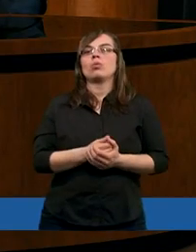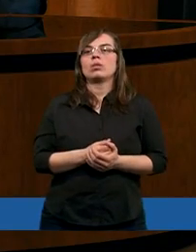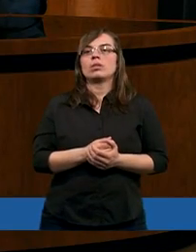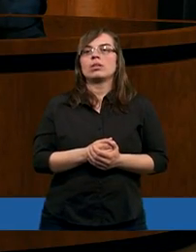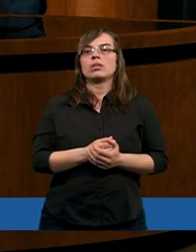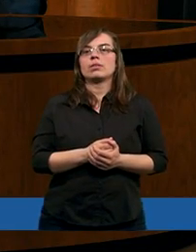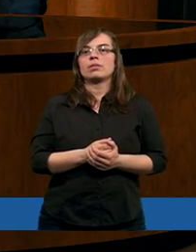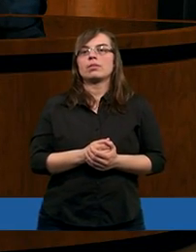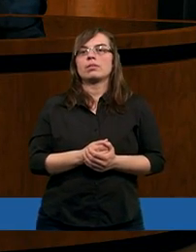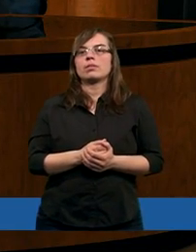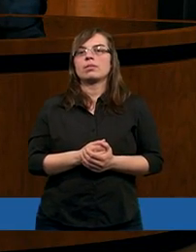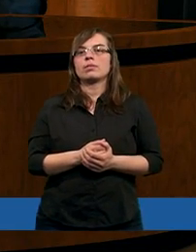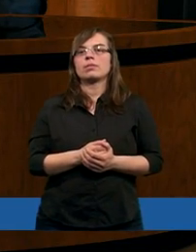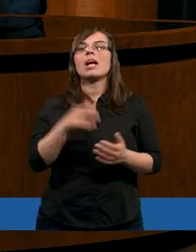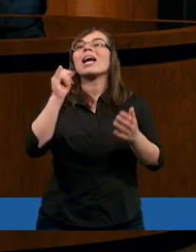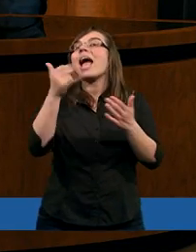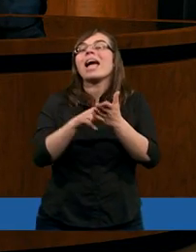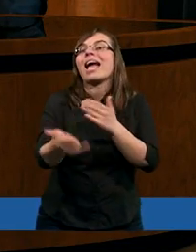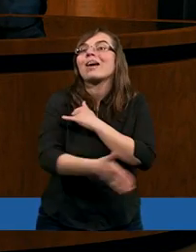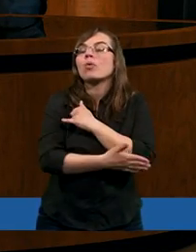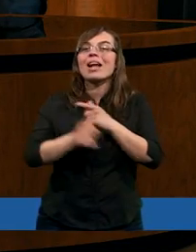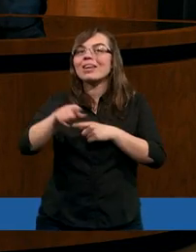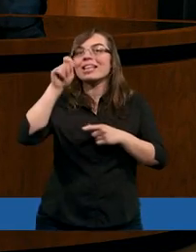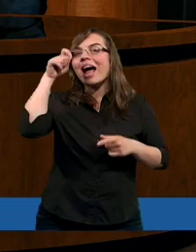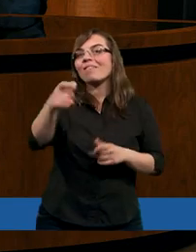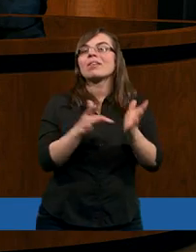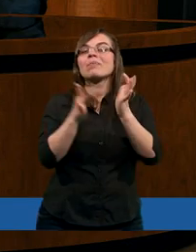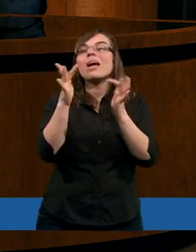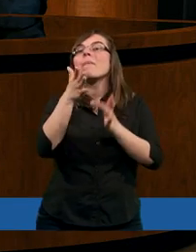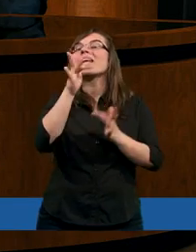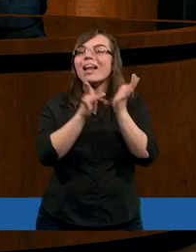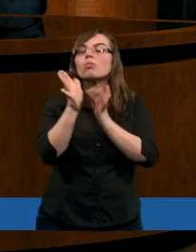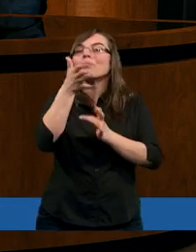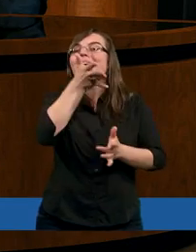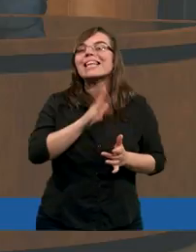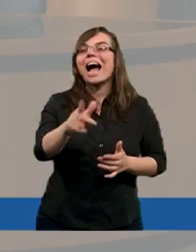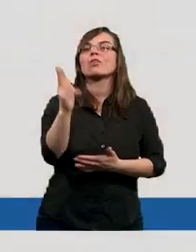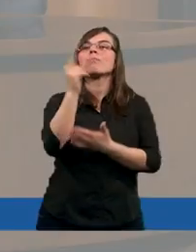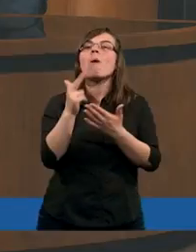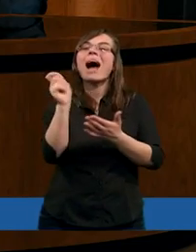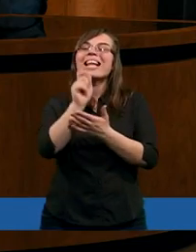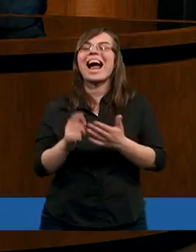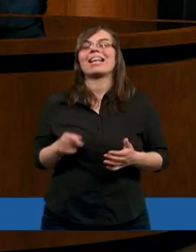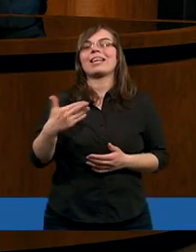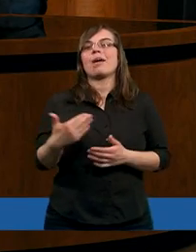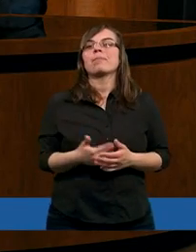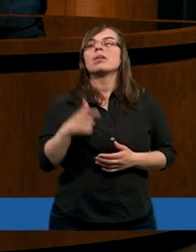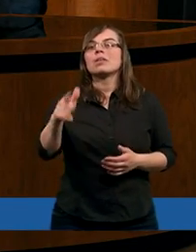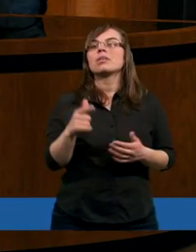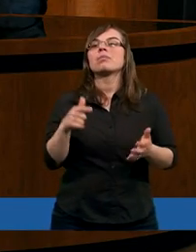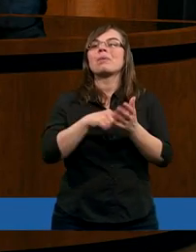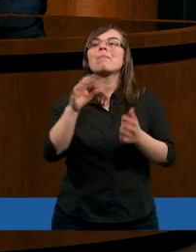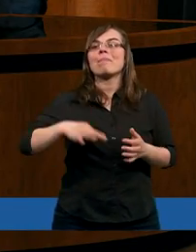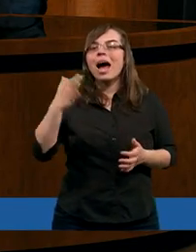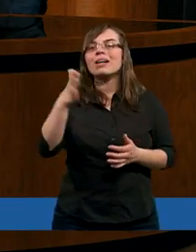A na jakiej podstawie on jest nazwany Mesjaszem, pomazańcem? Jest tutaj